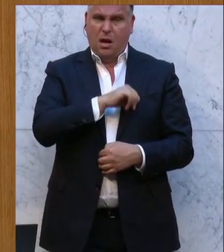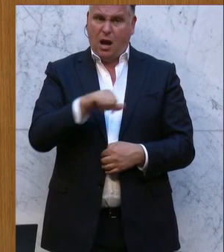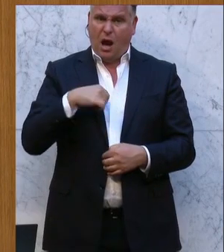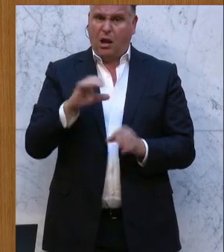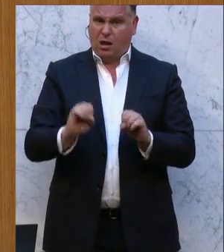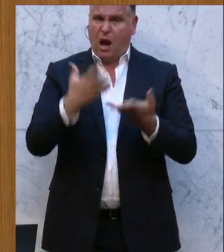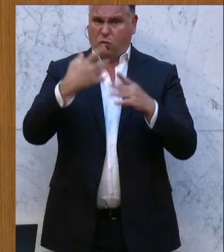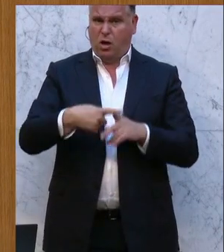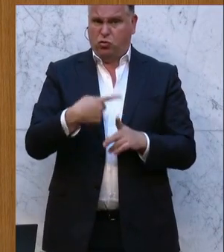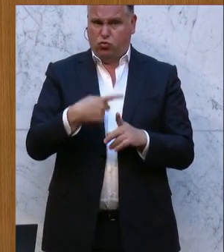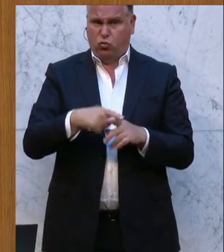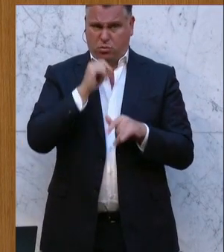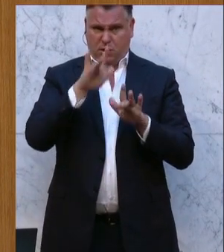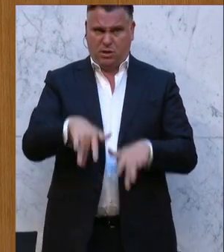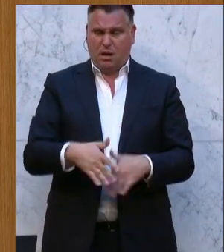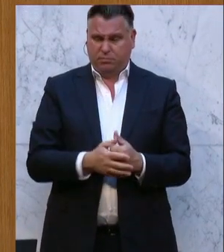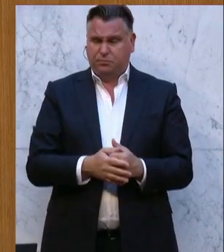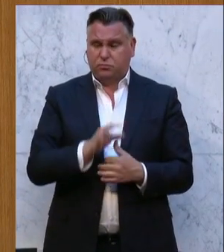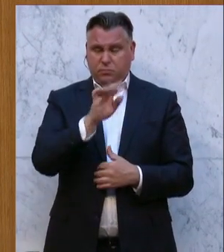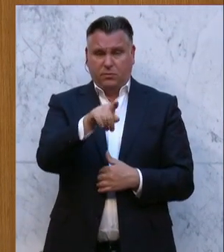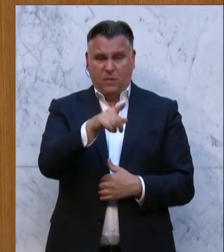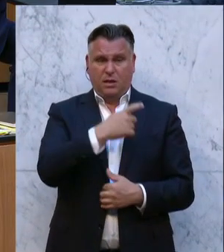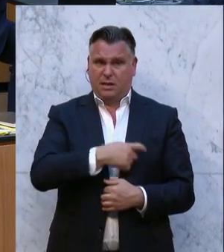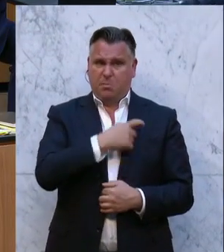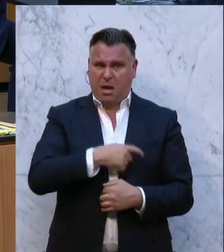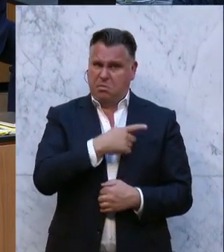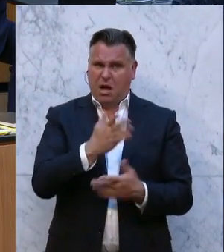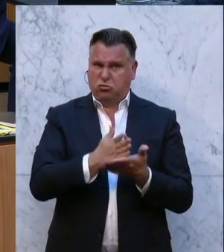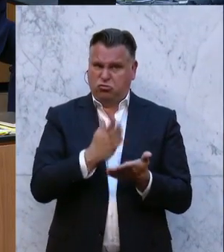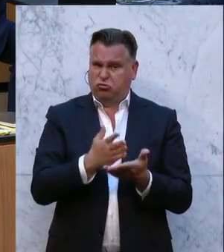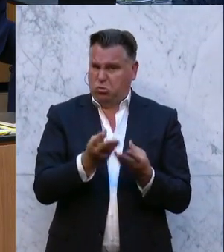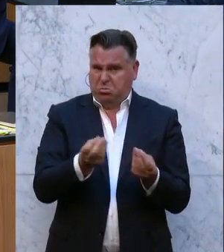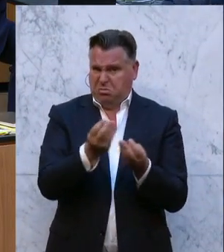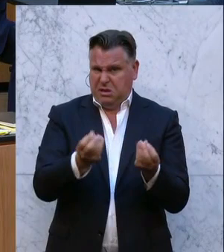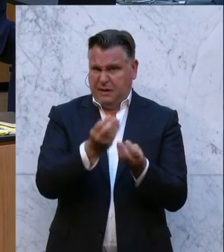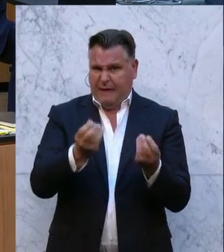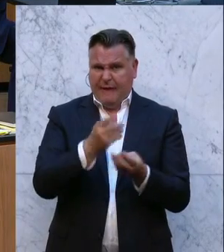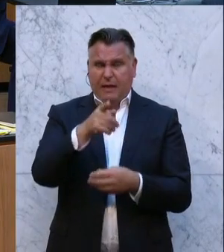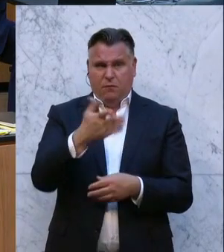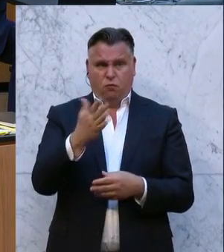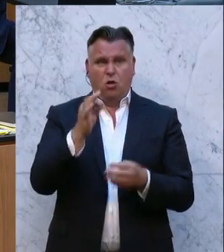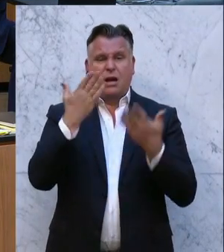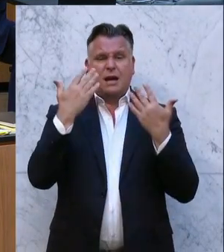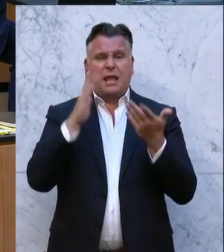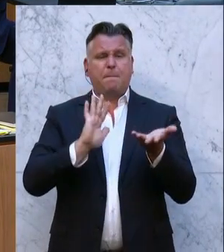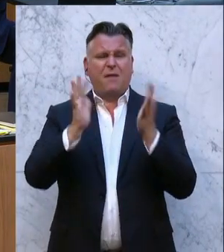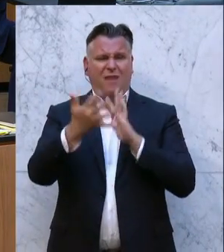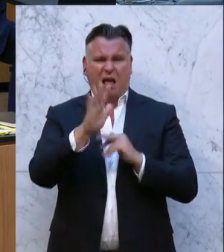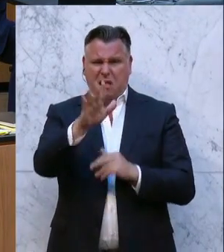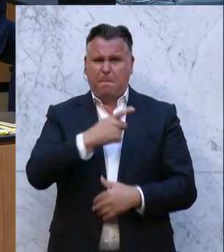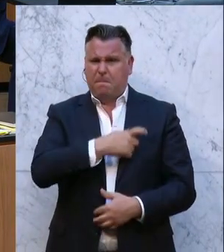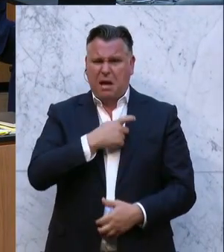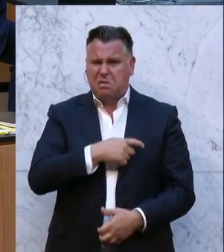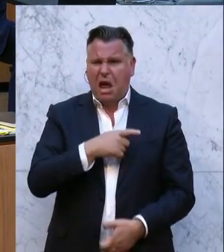geht, die Glaubwürdigkeit dieser Partei ist für mich extrem angekratzt. Und auch einer Partei, für die der Klimawandel ja eigentlich nicht